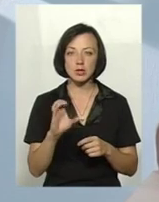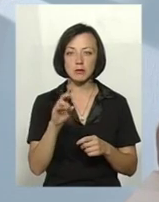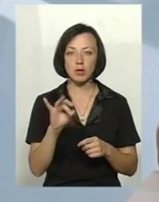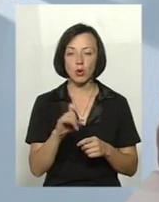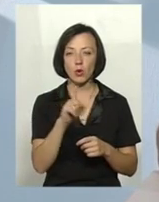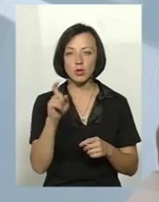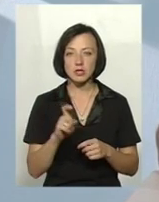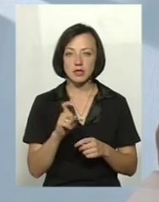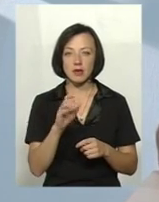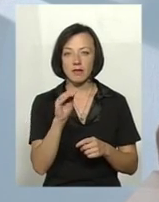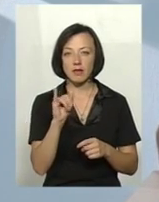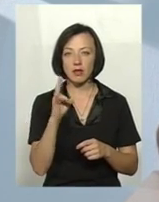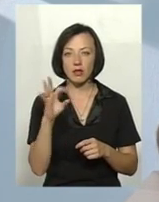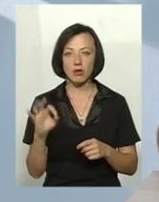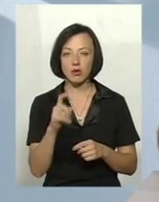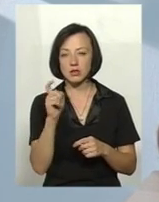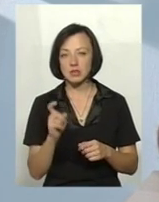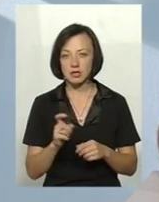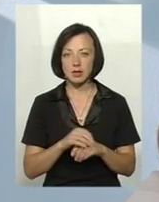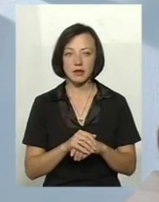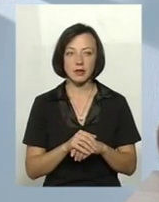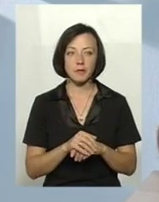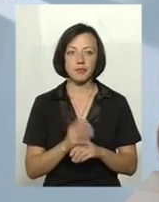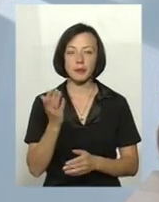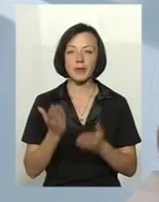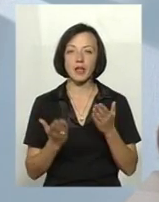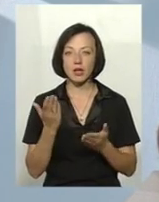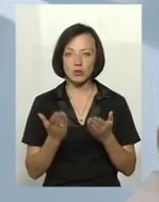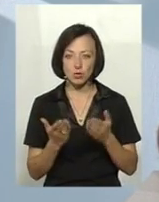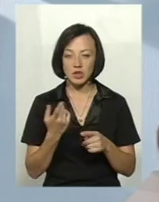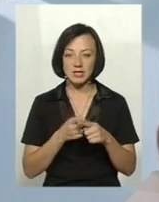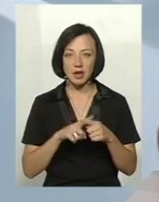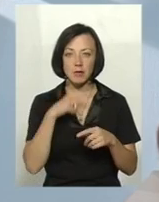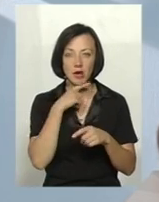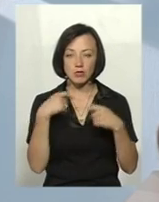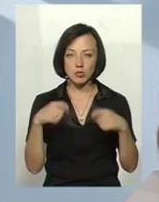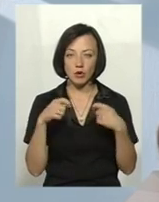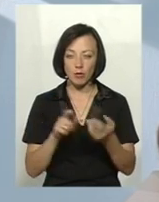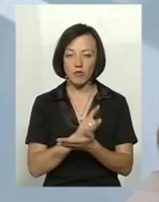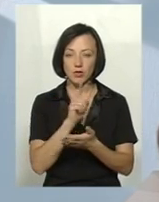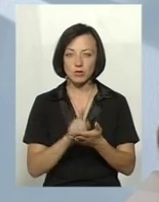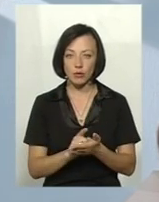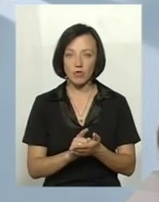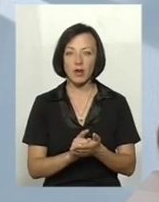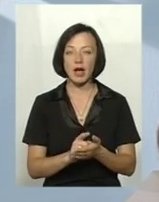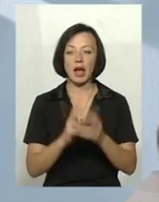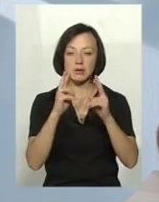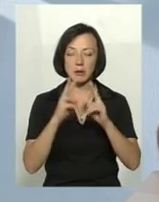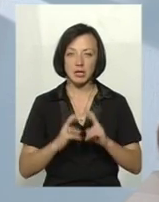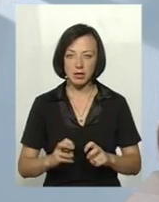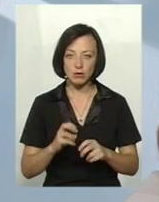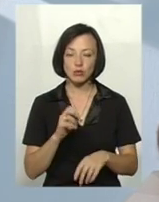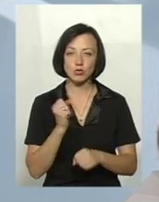трихінельоз, фінос, тобто, щоб, якщо вже йдеться туша в реалізацію, обов'язково вона має пройти ветеринарний експертизу